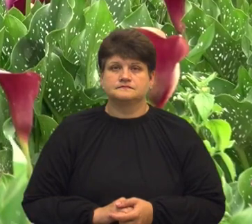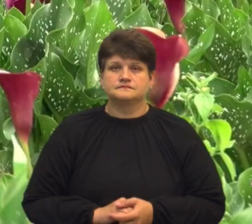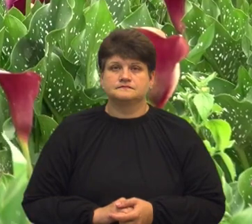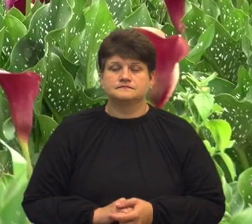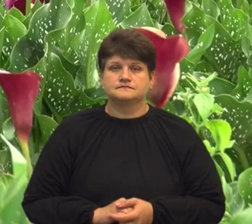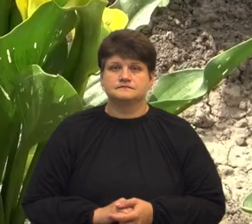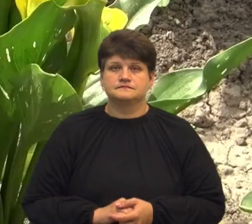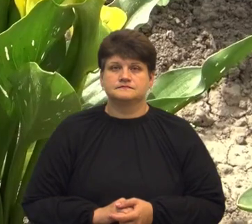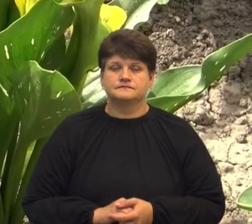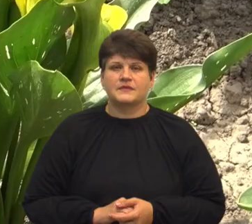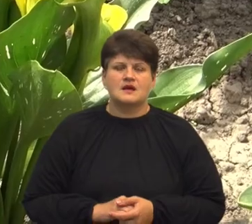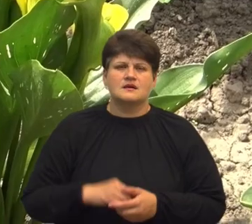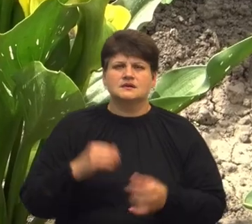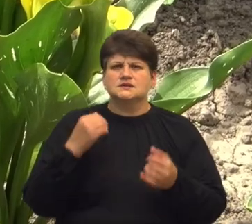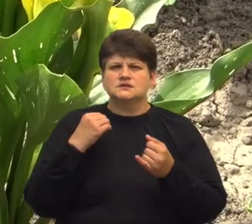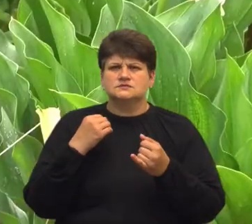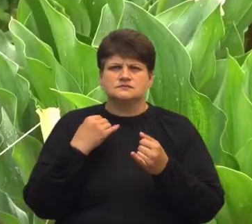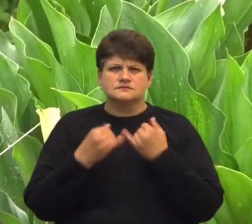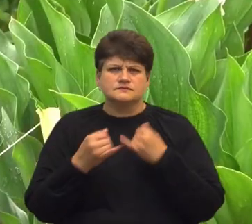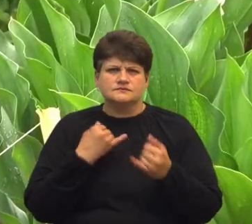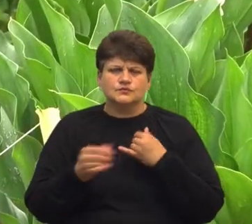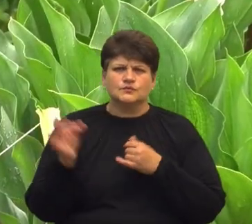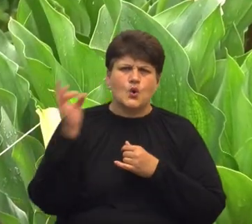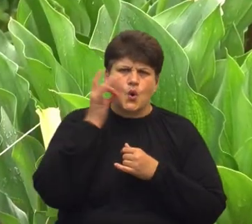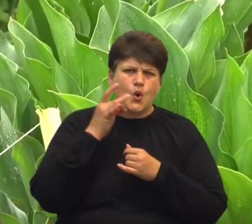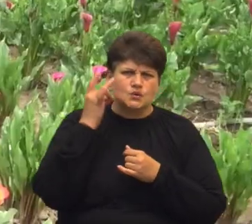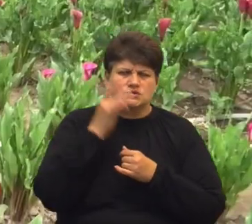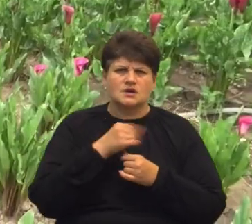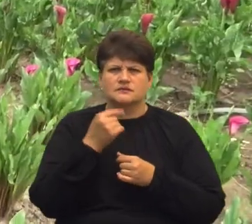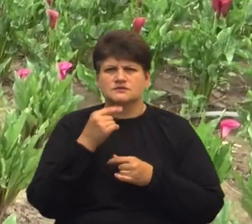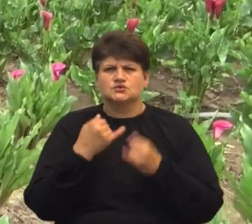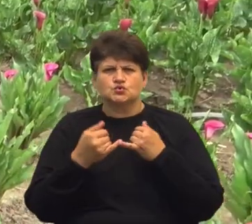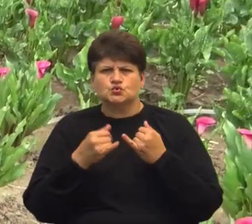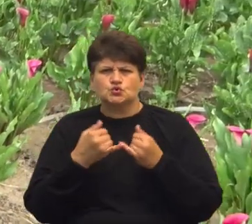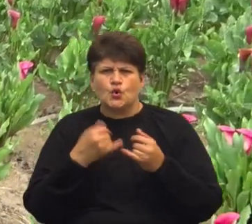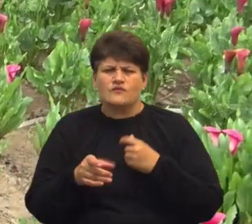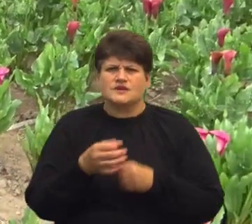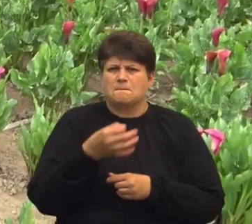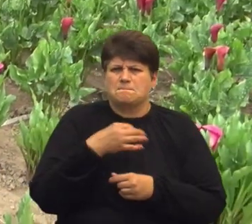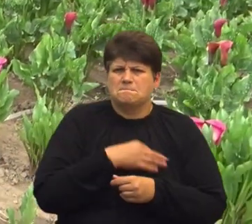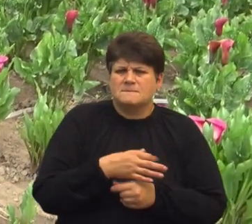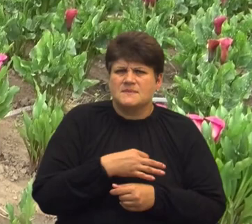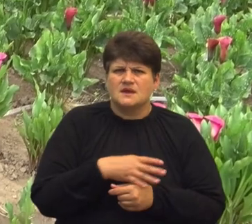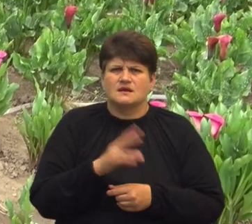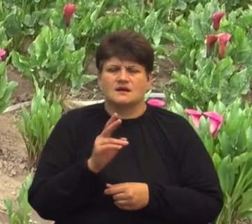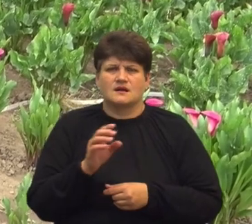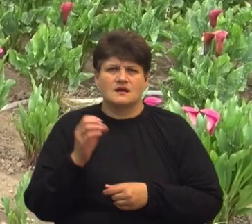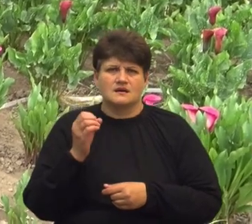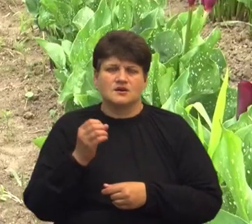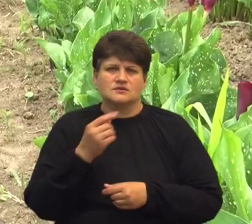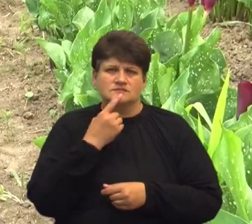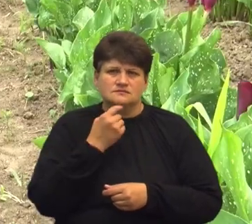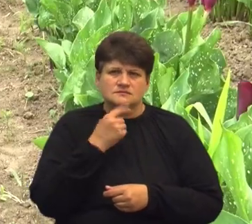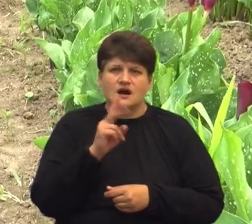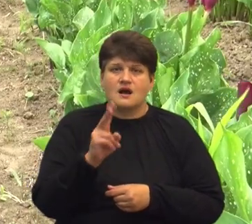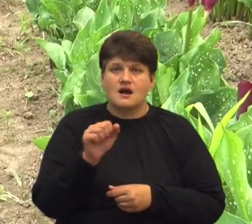Бордові, рожеві, жовті, помаранчеві, білі і навіть чорні кали ростуть на присадивній ділянці Василя Романчика з-під Гайчиків.